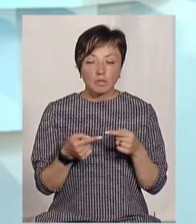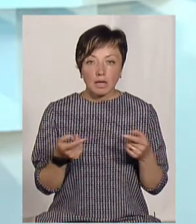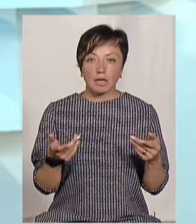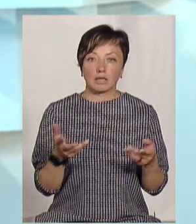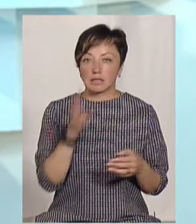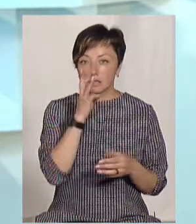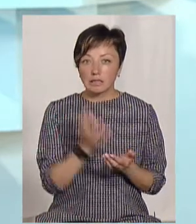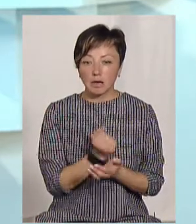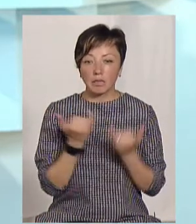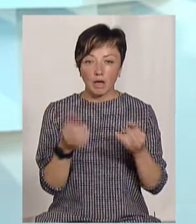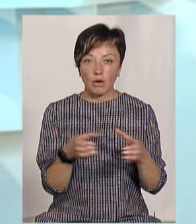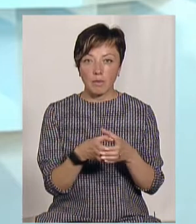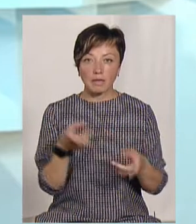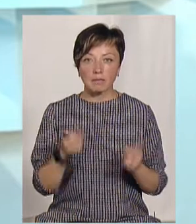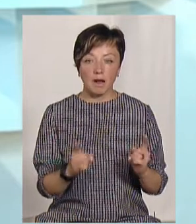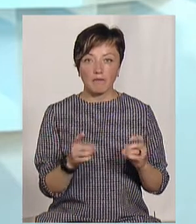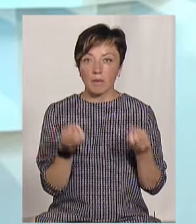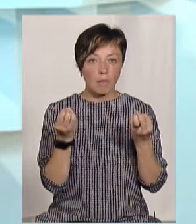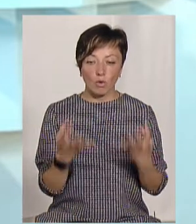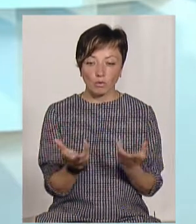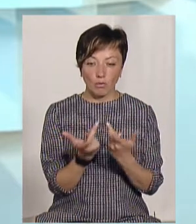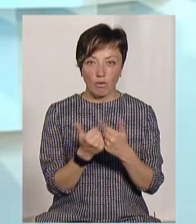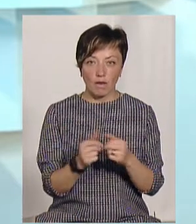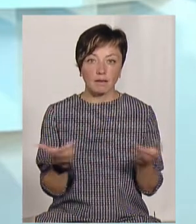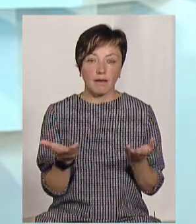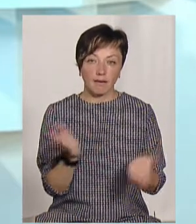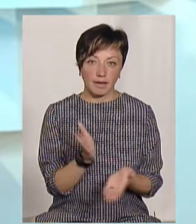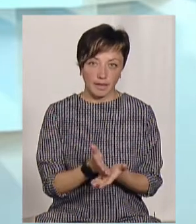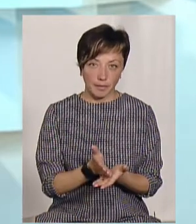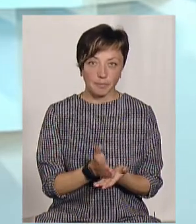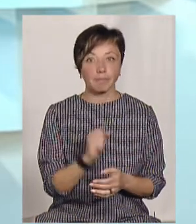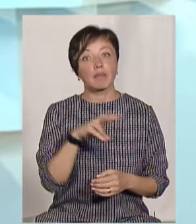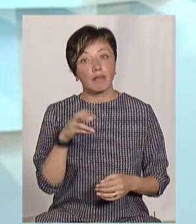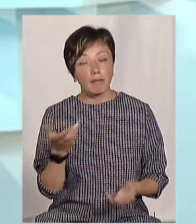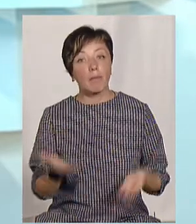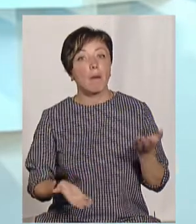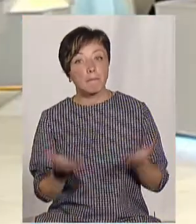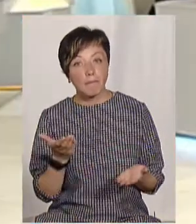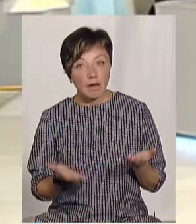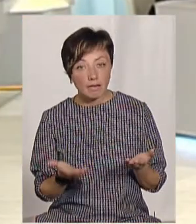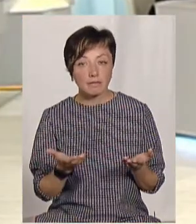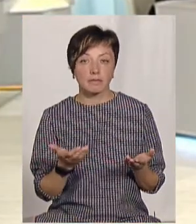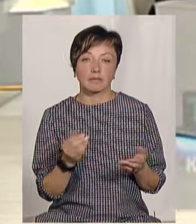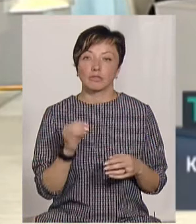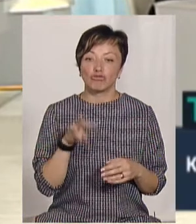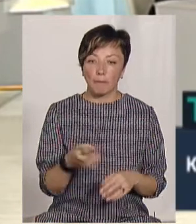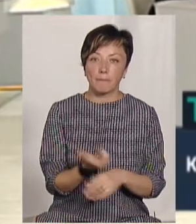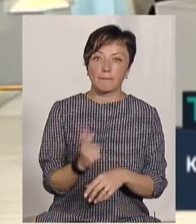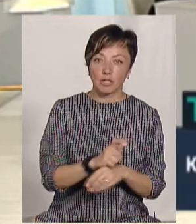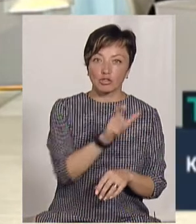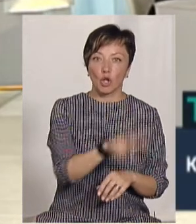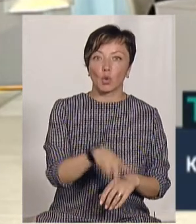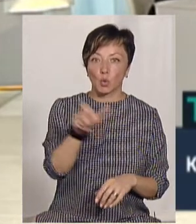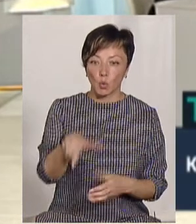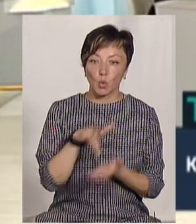заробітків для громади, їх насправді досить непросто порахувати, які вони є. Але, напевно, чим буде більше туристів, тим опосередкований дохід громади.